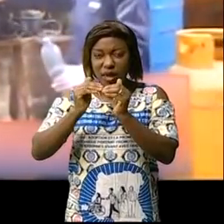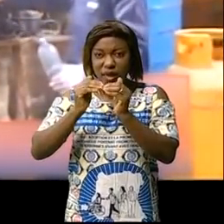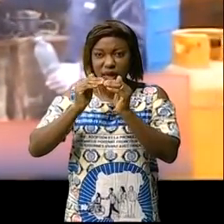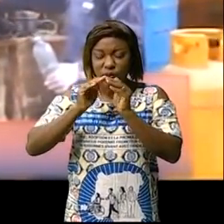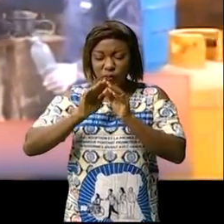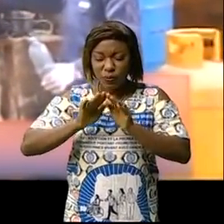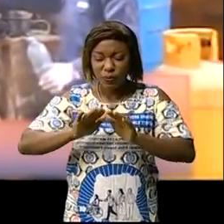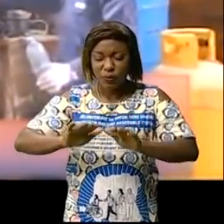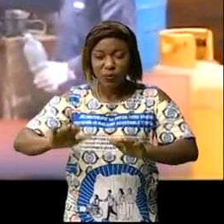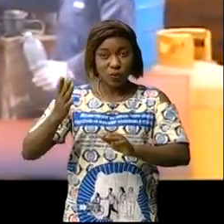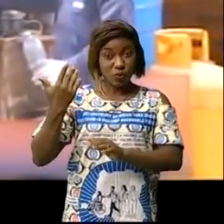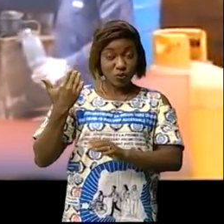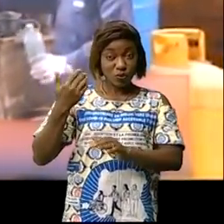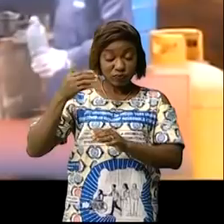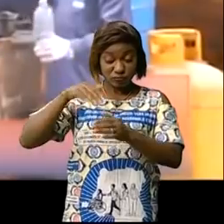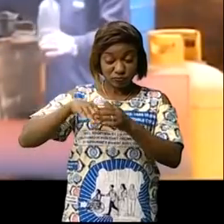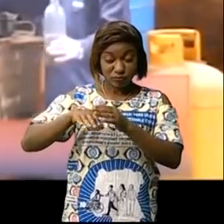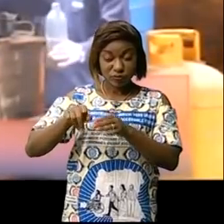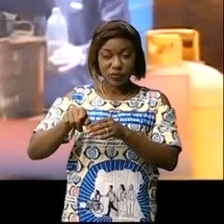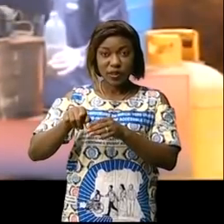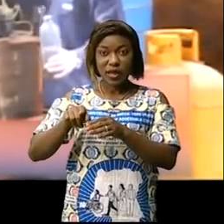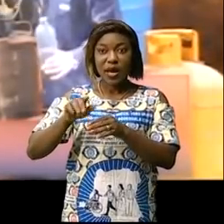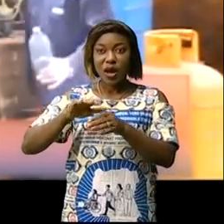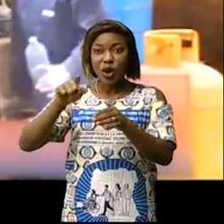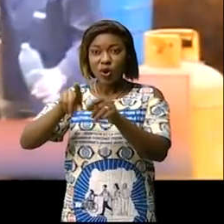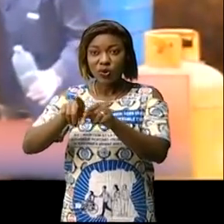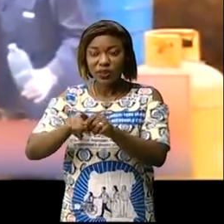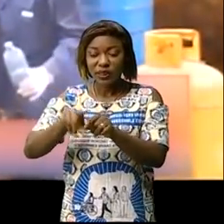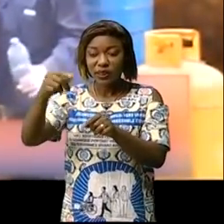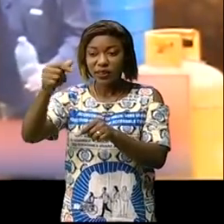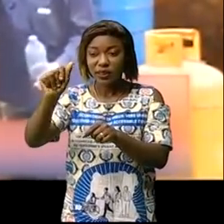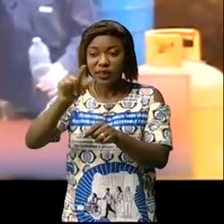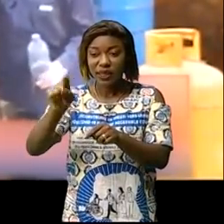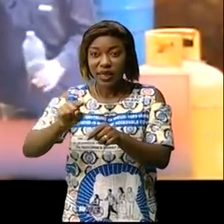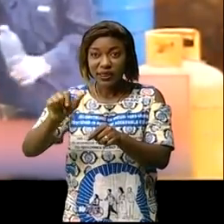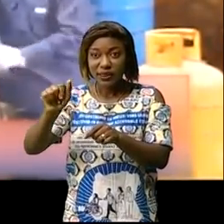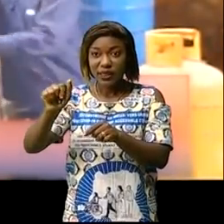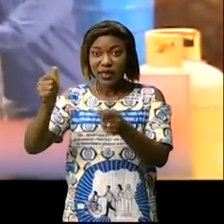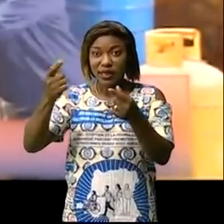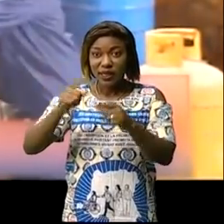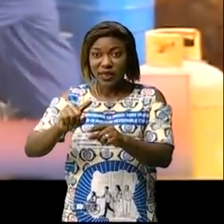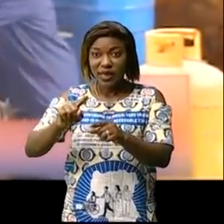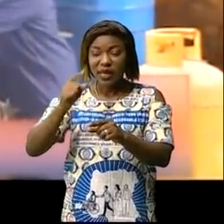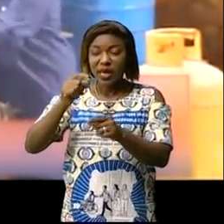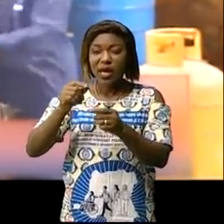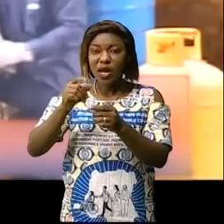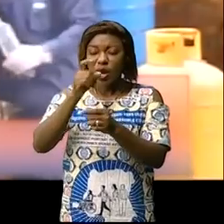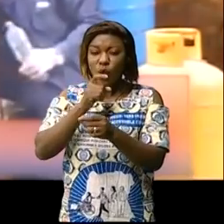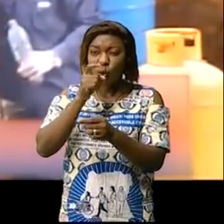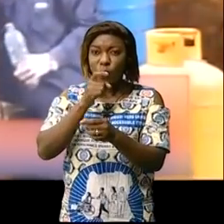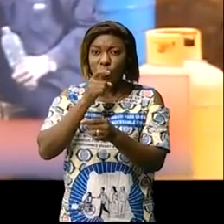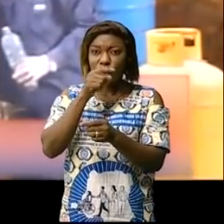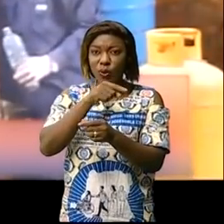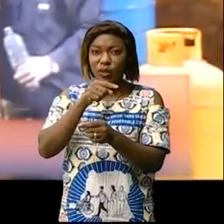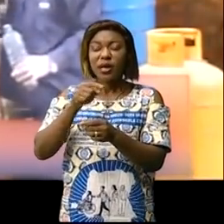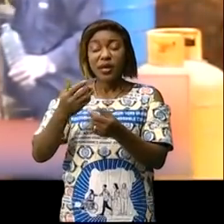y met de l'eau et il y a les gaz qui sera échappé quand il y aura chauffage au niveau de